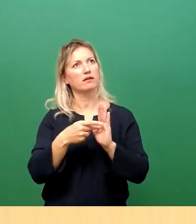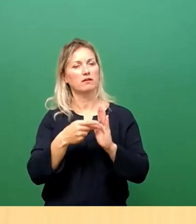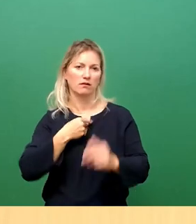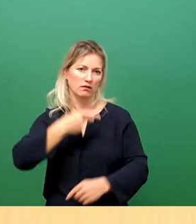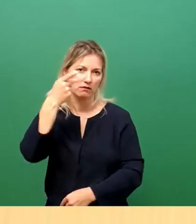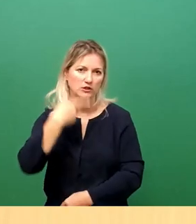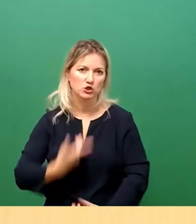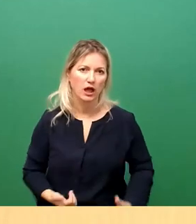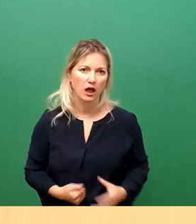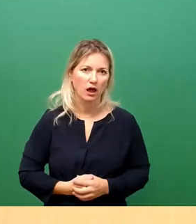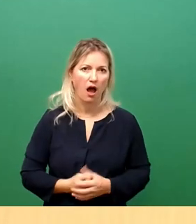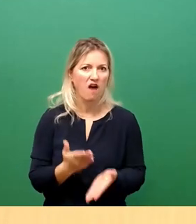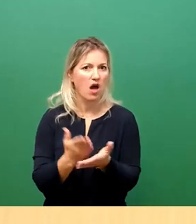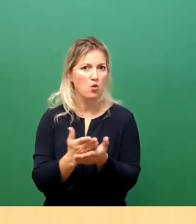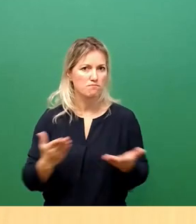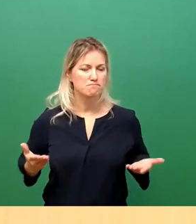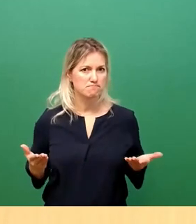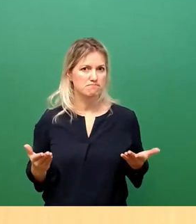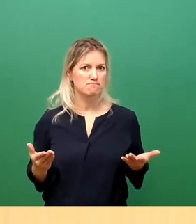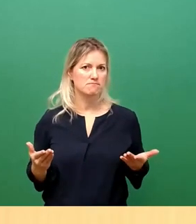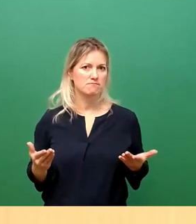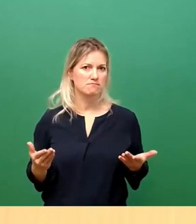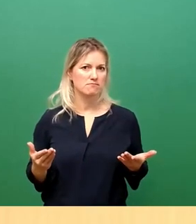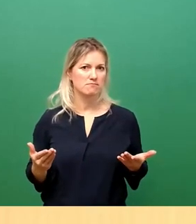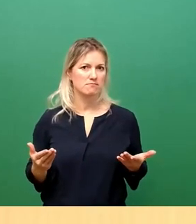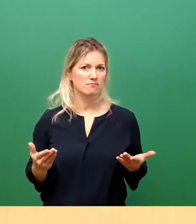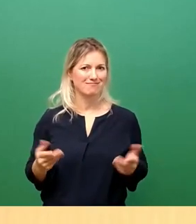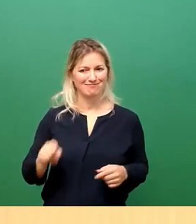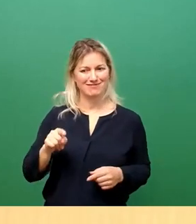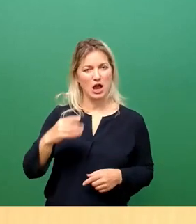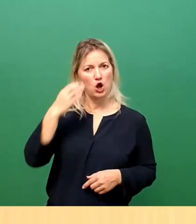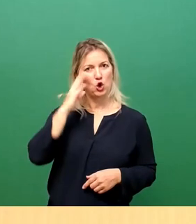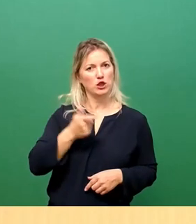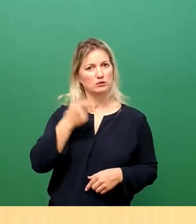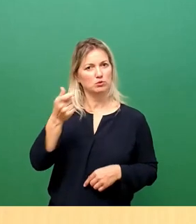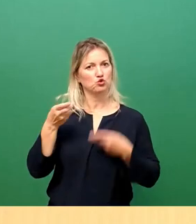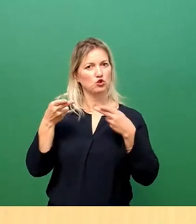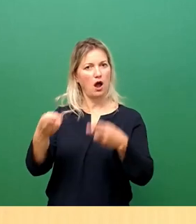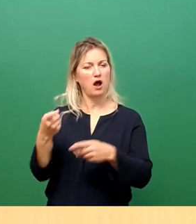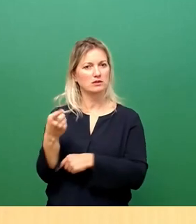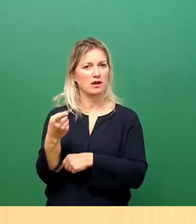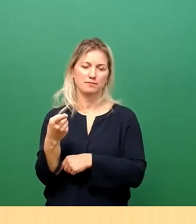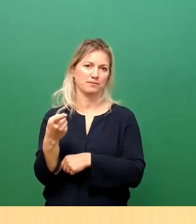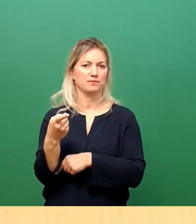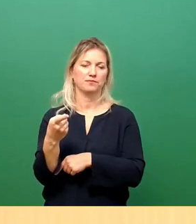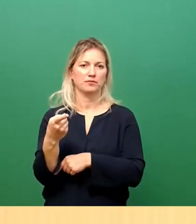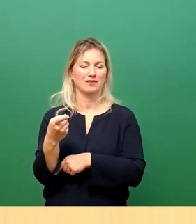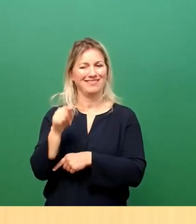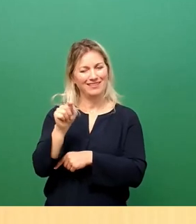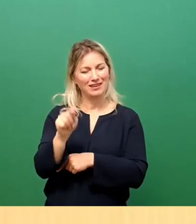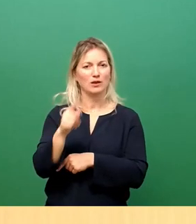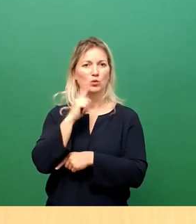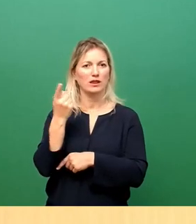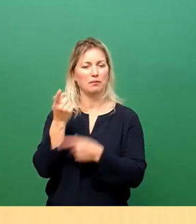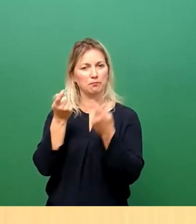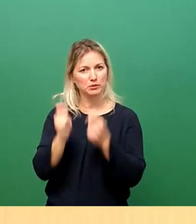Woran liegt das? Die Königsbrücker Straße entfaltet und die Beschlüsse zur Königsbrücker Straße entfalten einfach